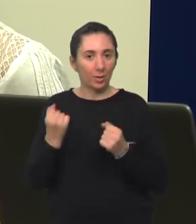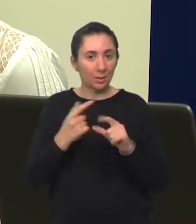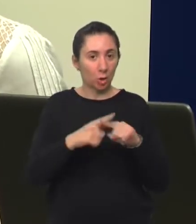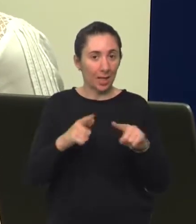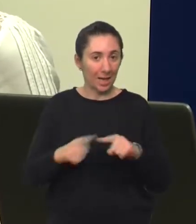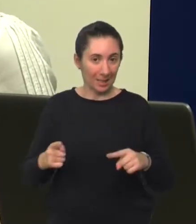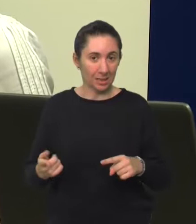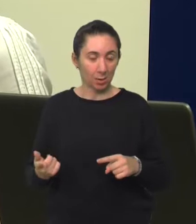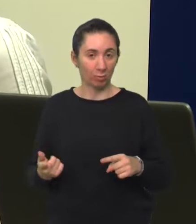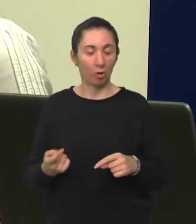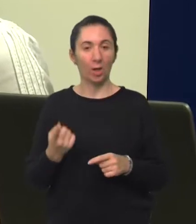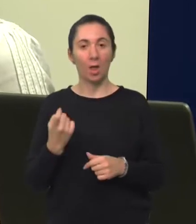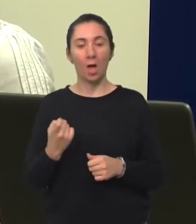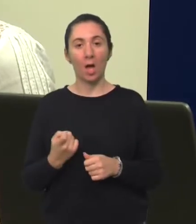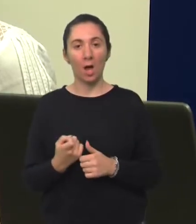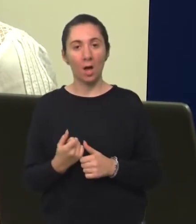razlikovati.